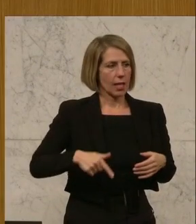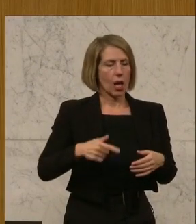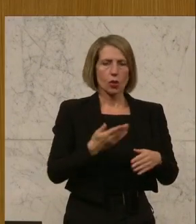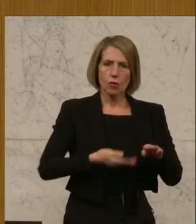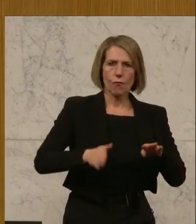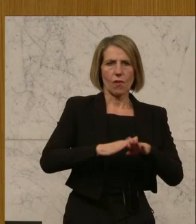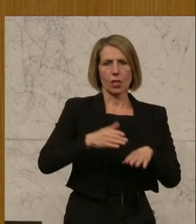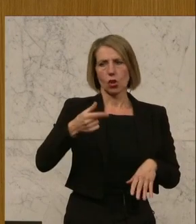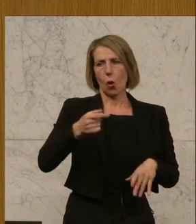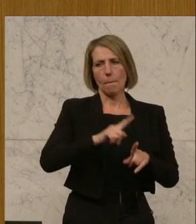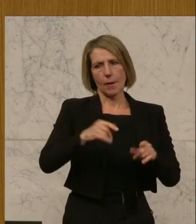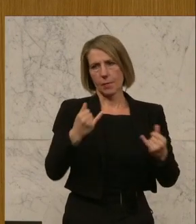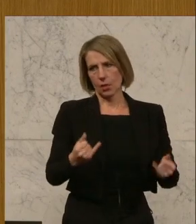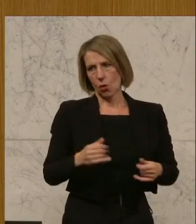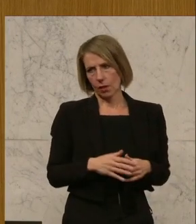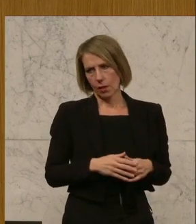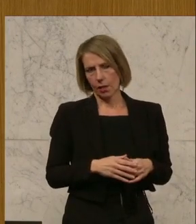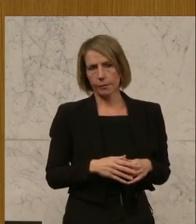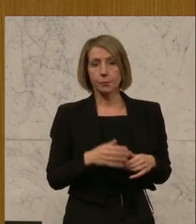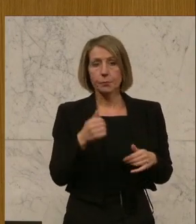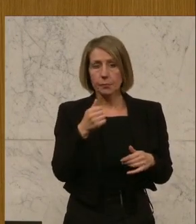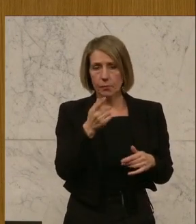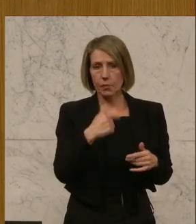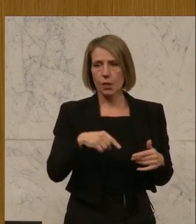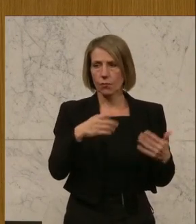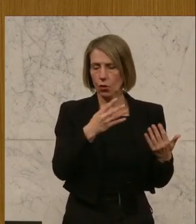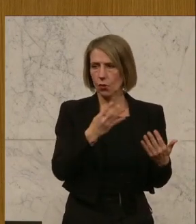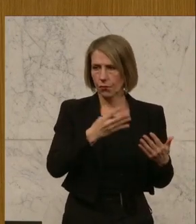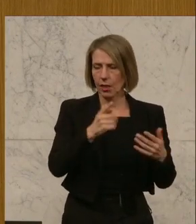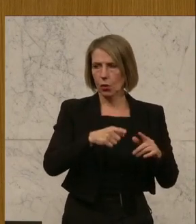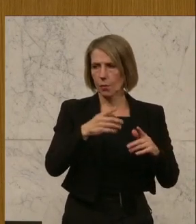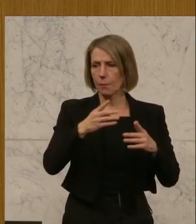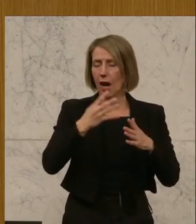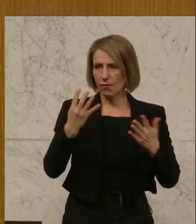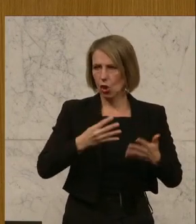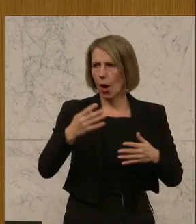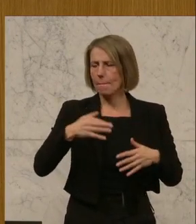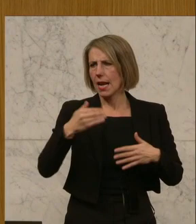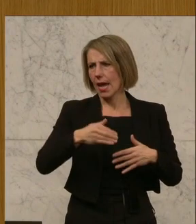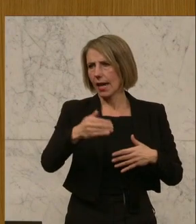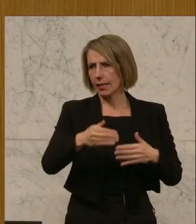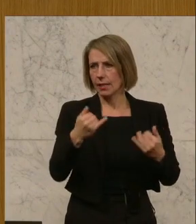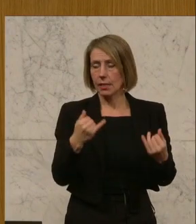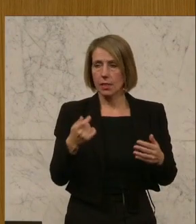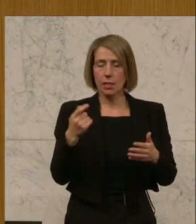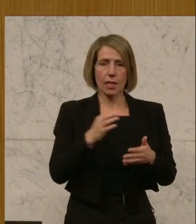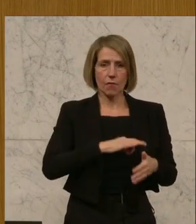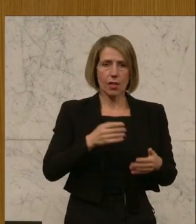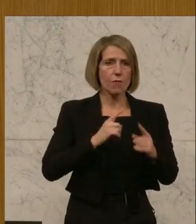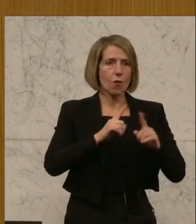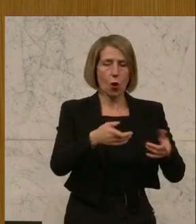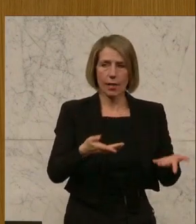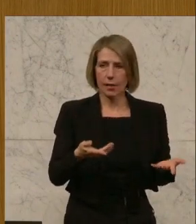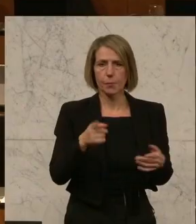verdoppelt bis heute. Von 1,9 Milliarden auf 4 Milliarden. Wo geht denn der Gewinn immer hin? Der Gewinn geht zu den